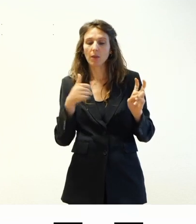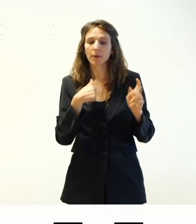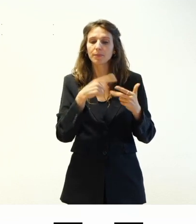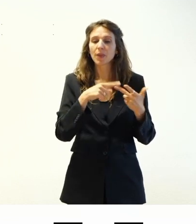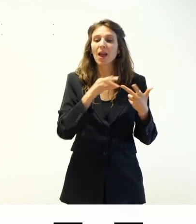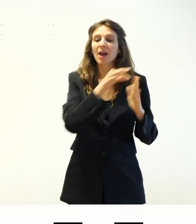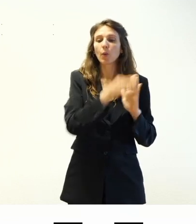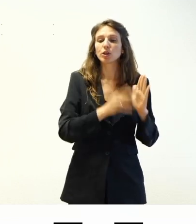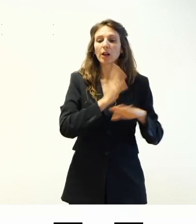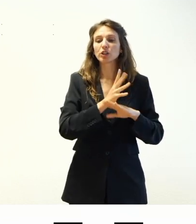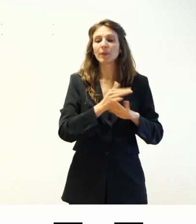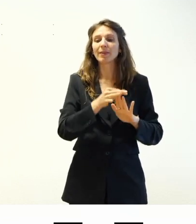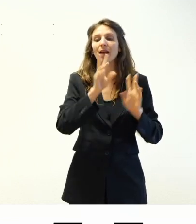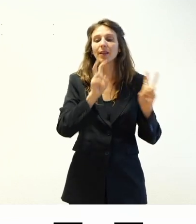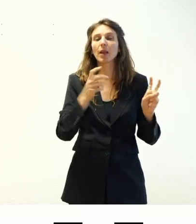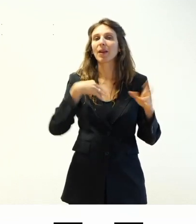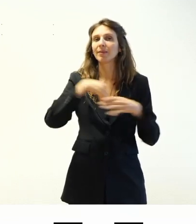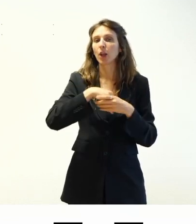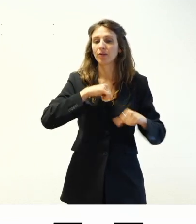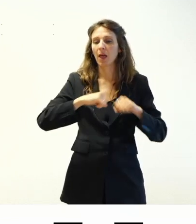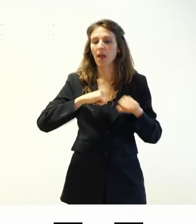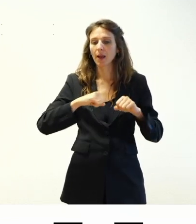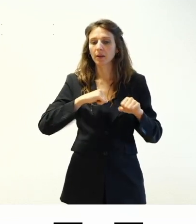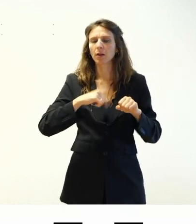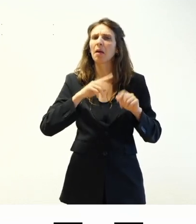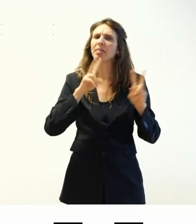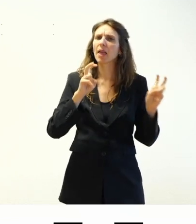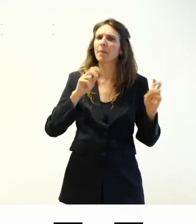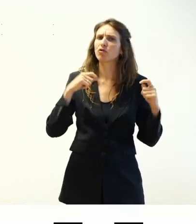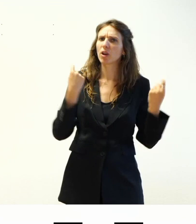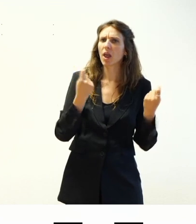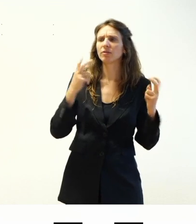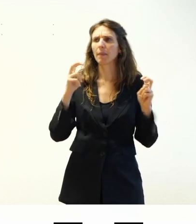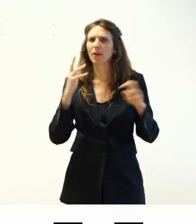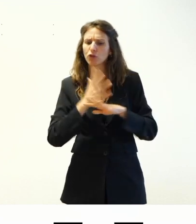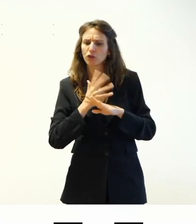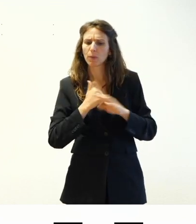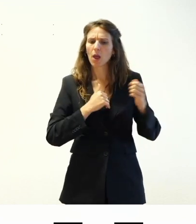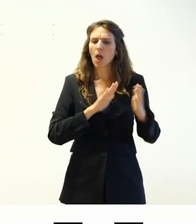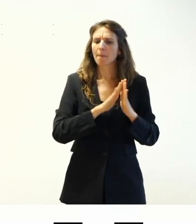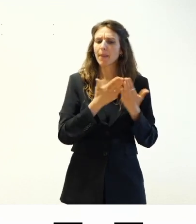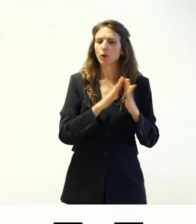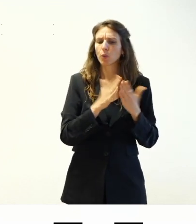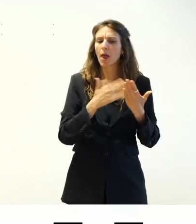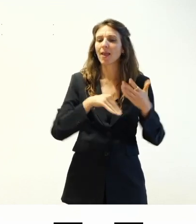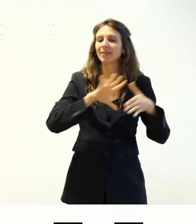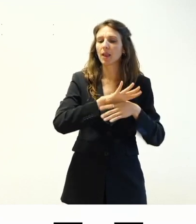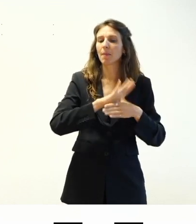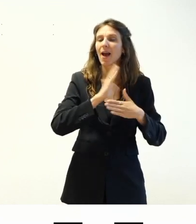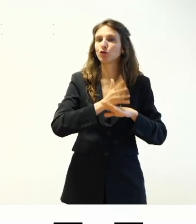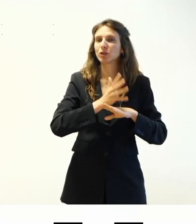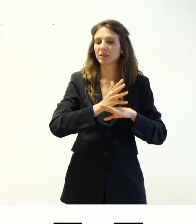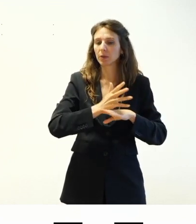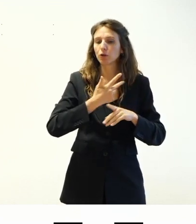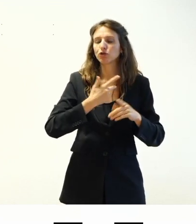'interno della directory sia per quanto riguarda i temi generici che per quanto riguarda i temi accessibili e c'è il manuale del team accessibilità con una serie anche